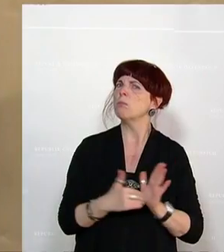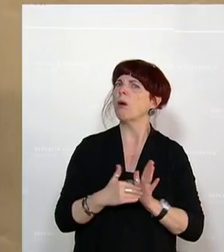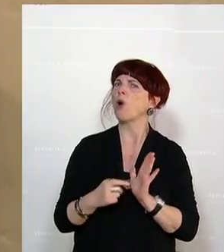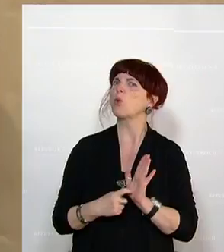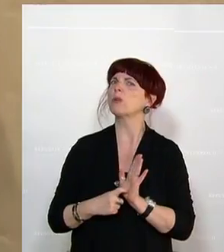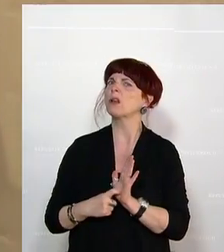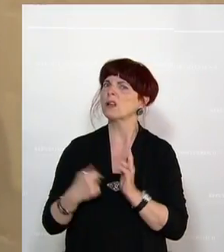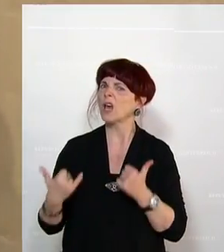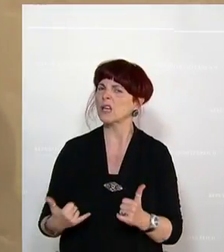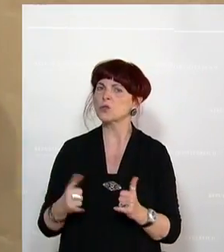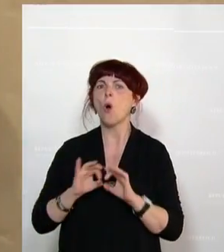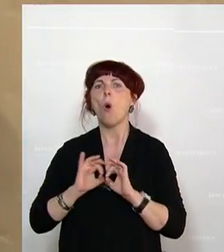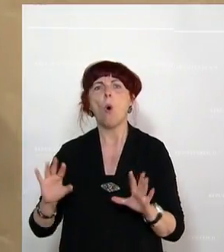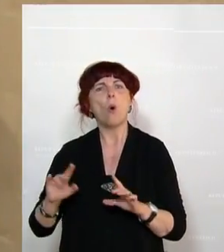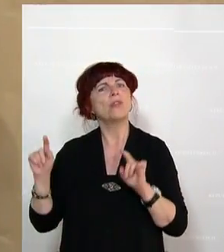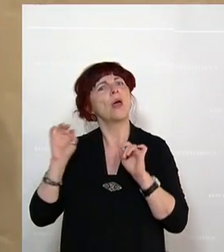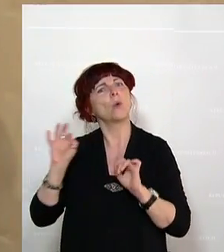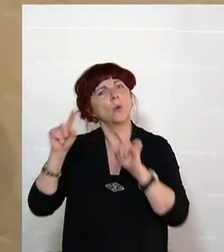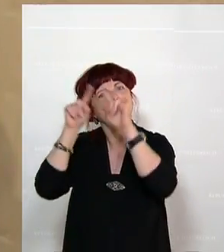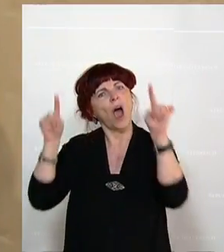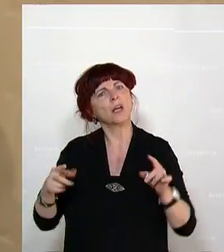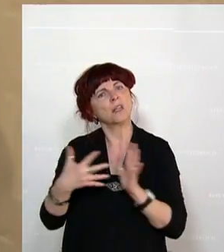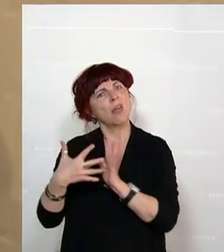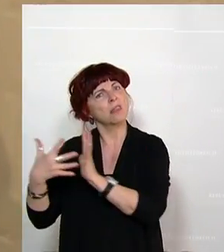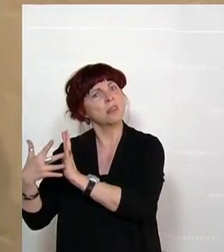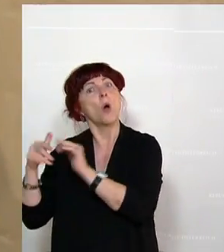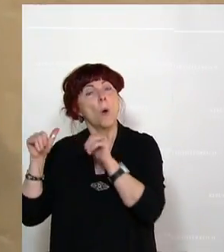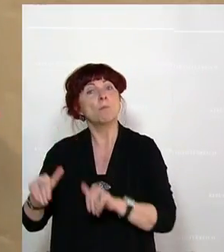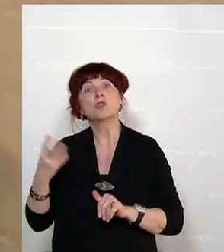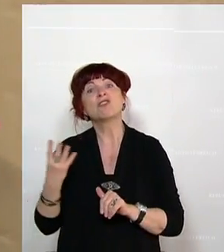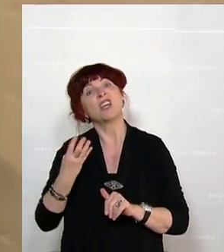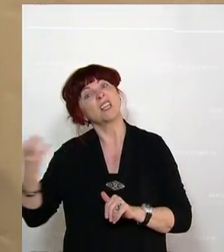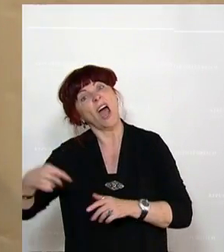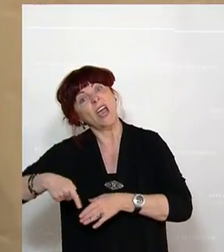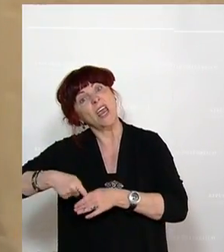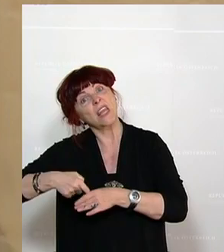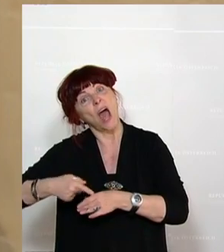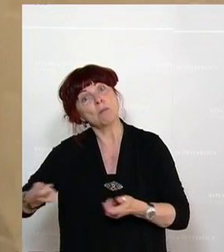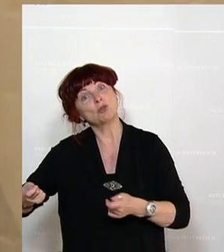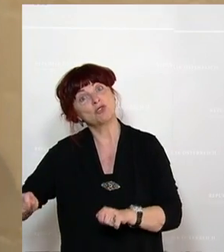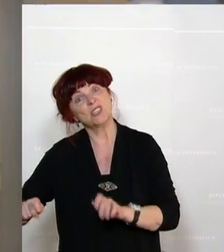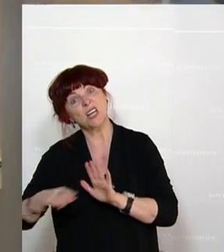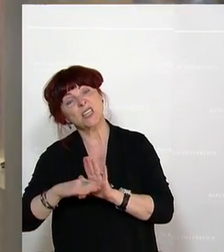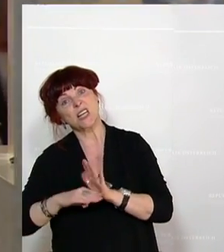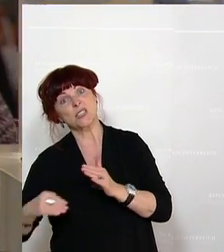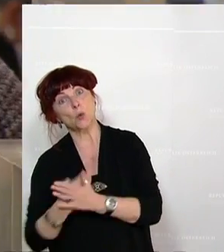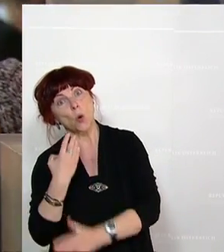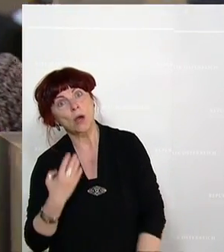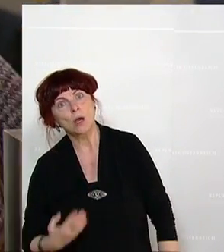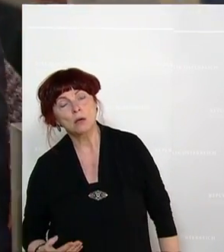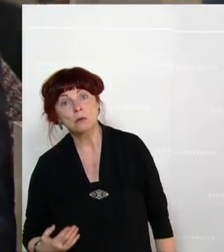dass wir ohne weitere Begutachtung innerhalb von vier Tagen diese Gesetzesmaterie beschließen müssen? Ich sehe sie nicht, meine sehr geehrten Damen und Herren.